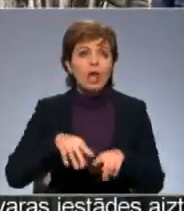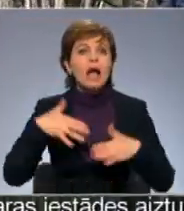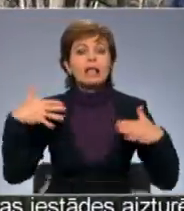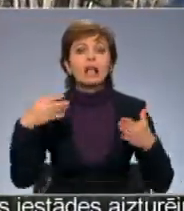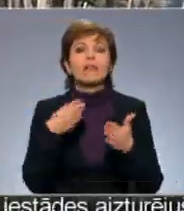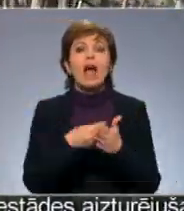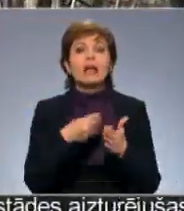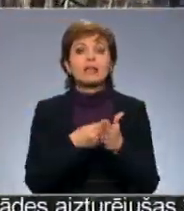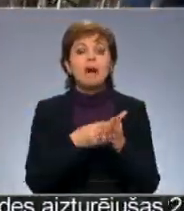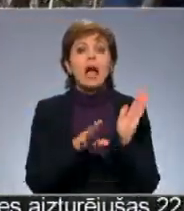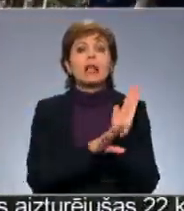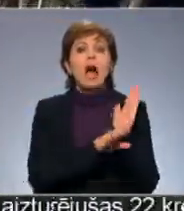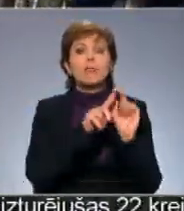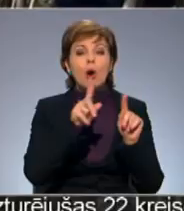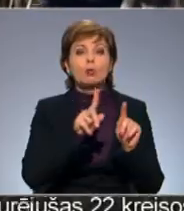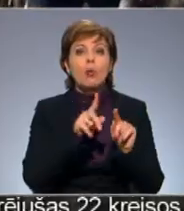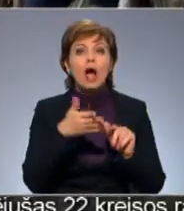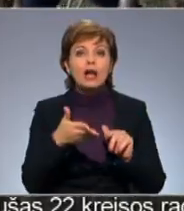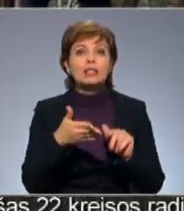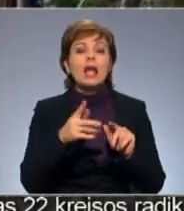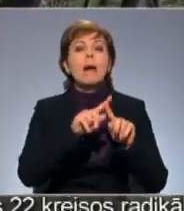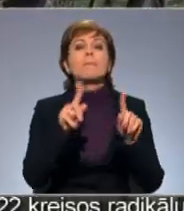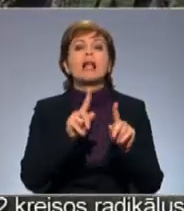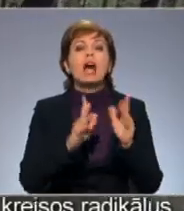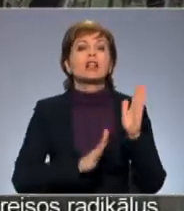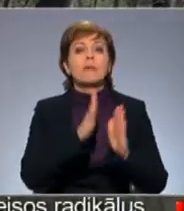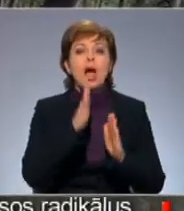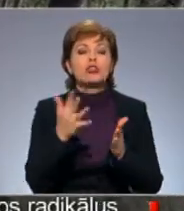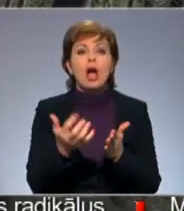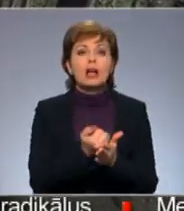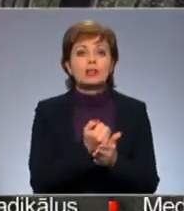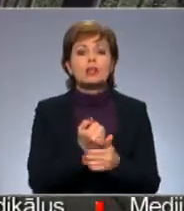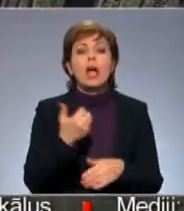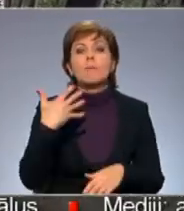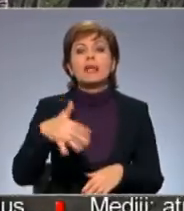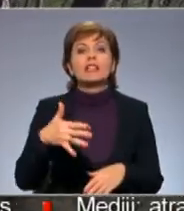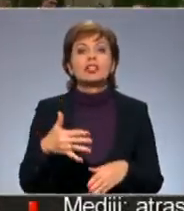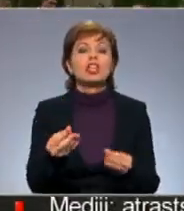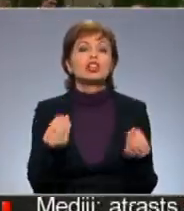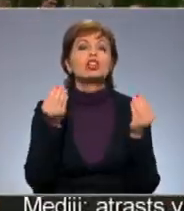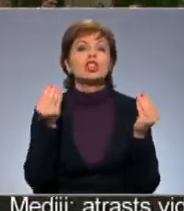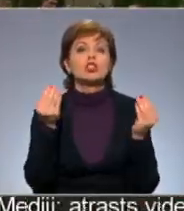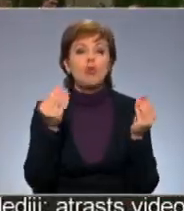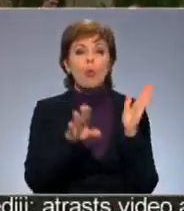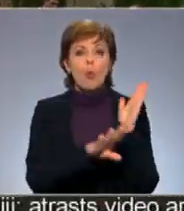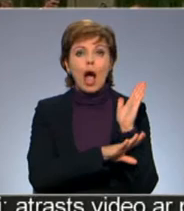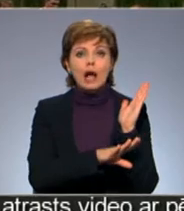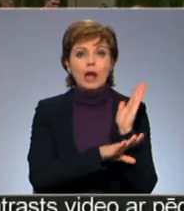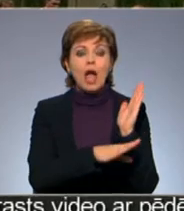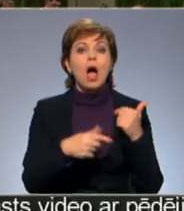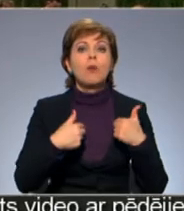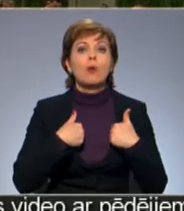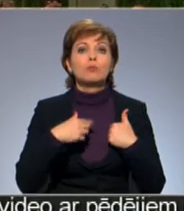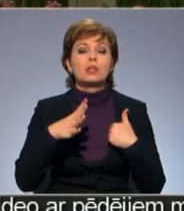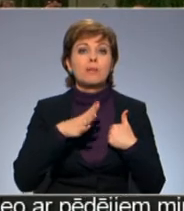lapu koku nogāzes platlapju meži un atrastie 50 diškoki. Kas bija mūsu